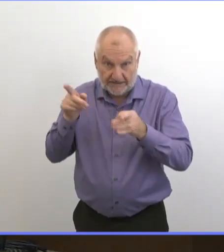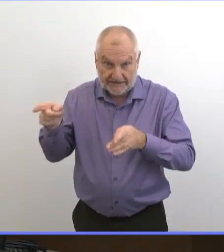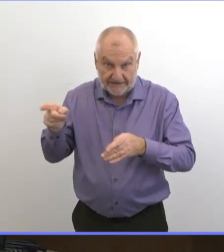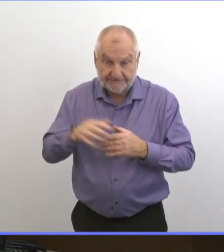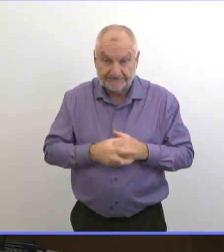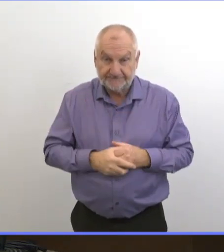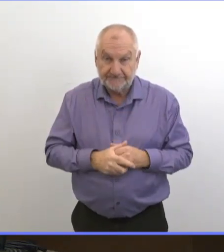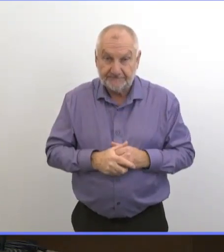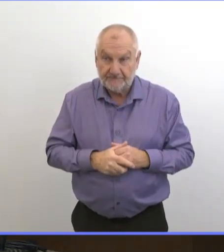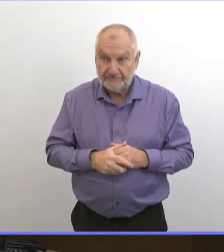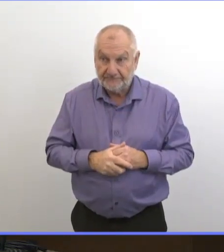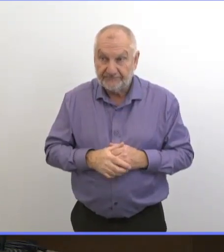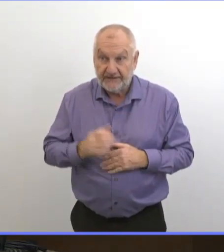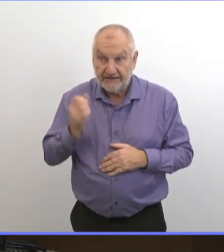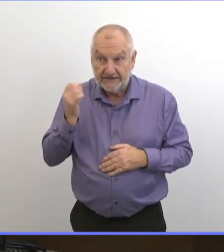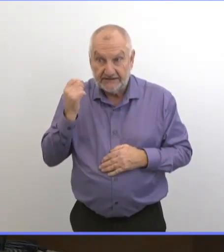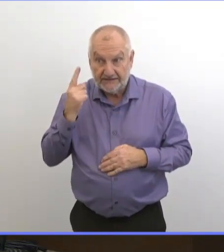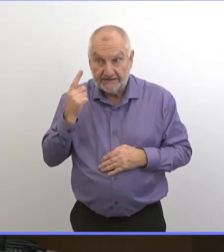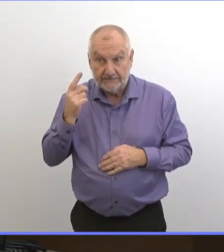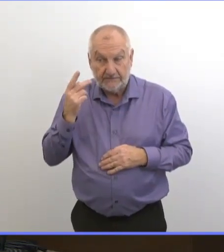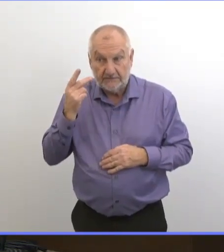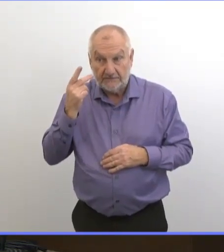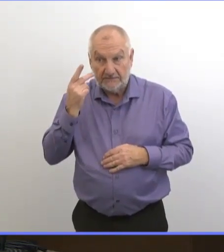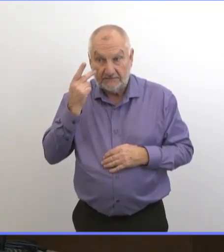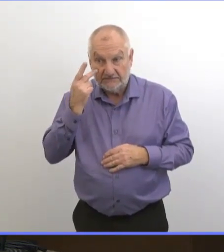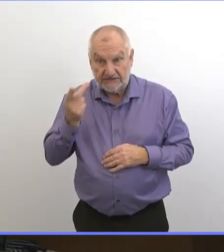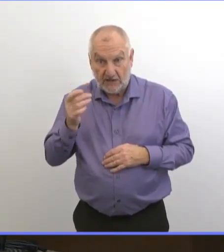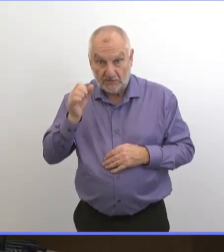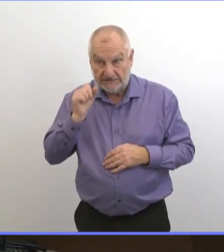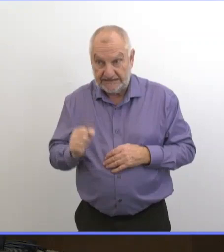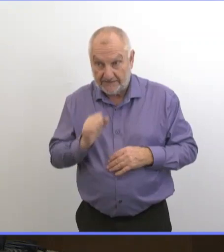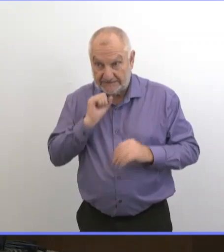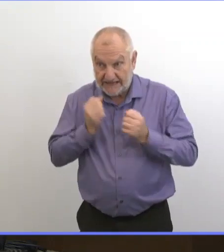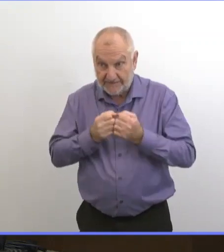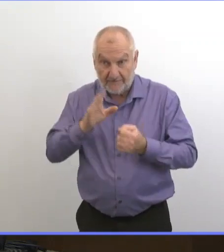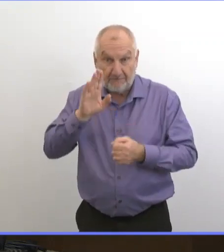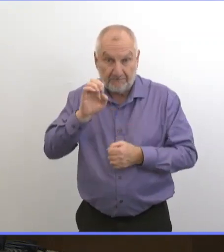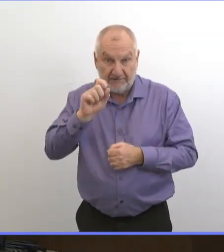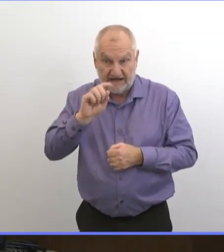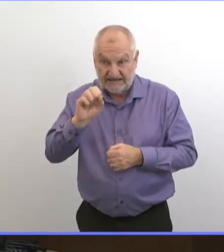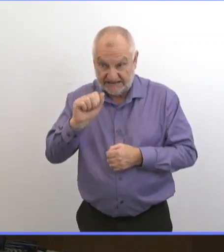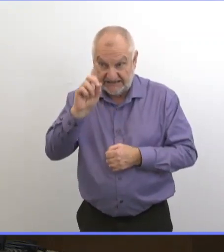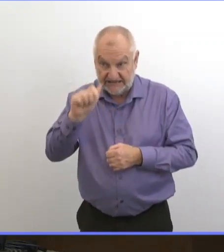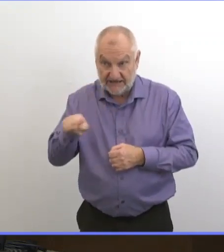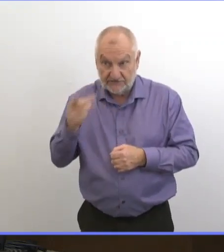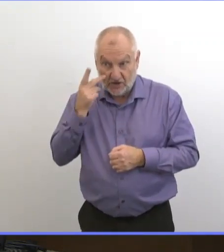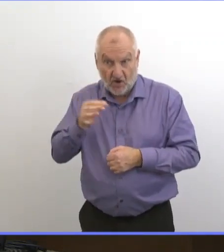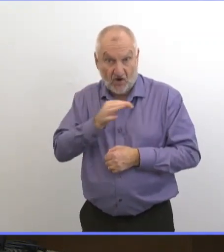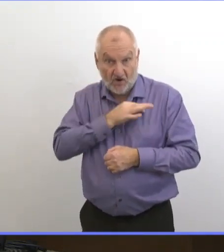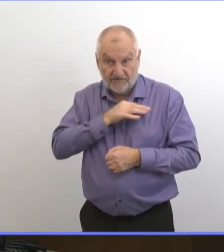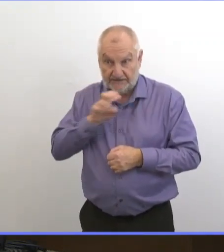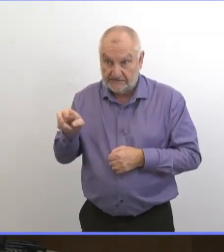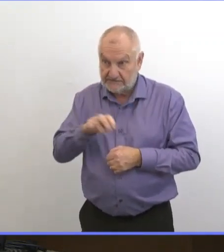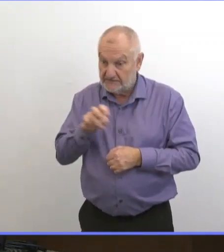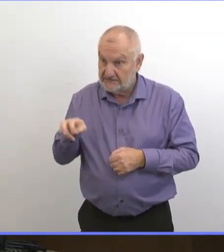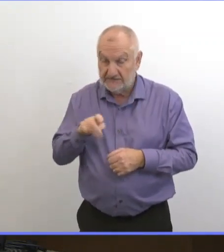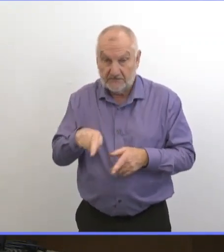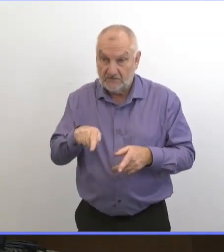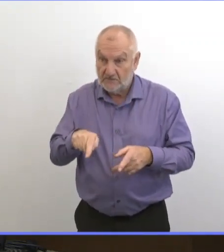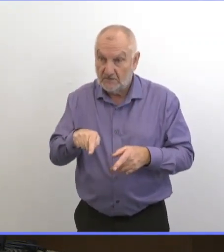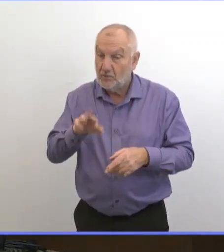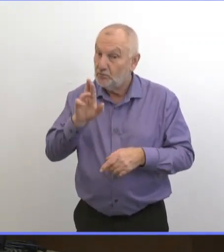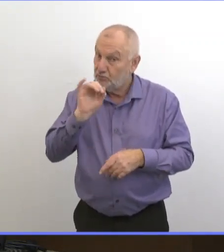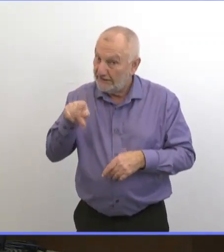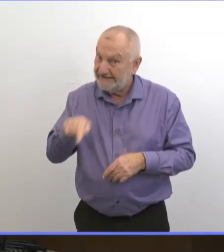arrivé quand les travailleurs sont passés d'une unité à l'autre. Donc que pensez-vous de la création d'une unité COVID